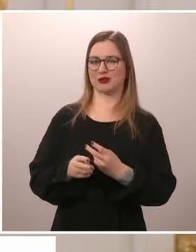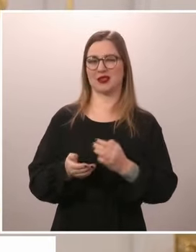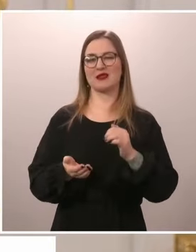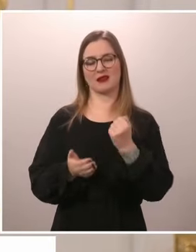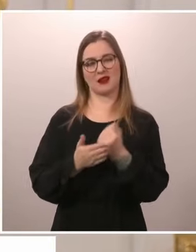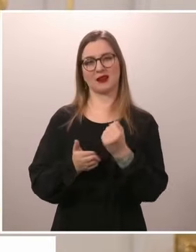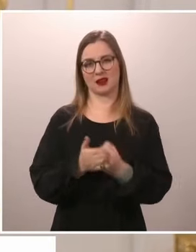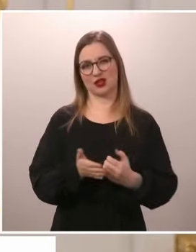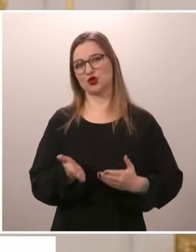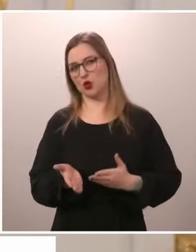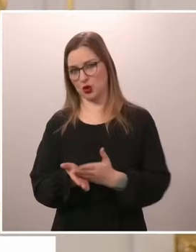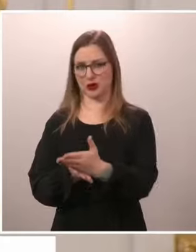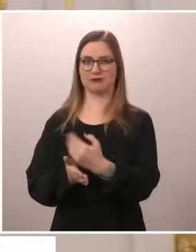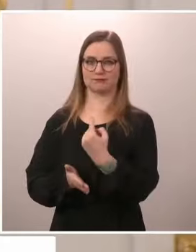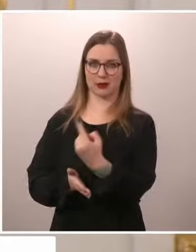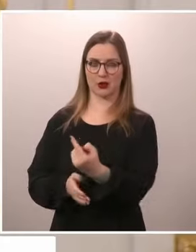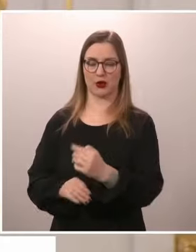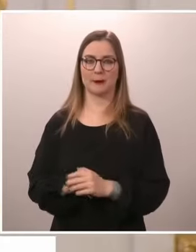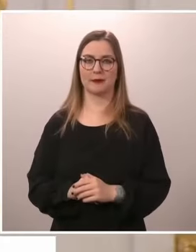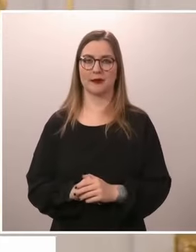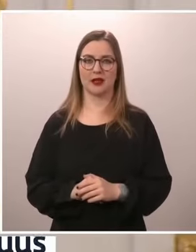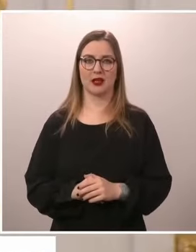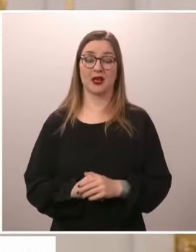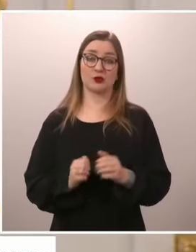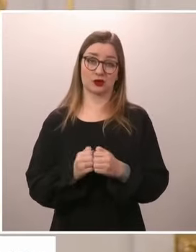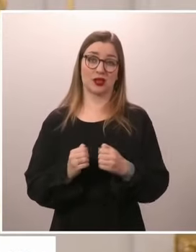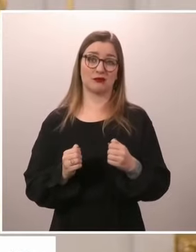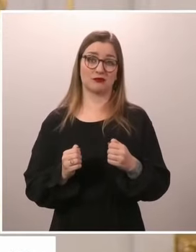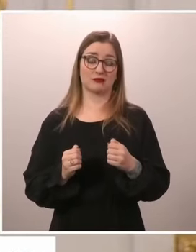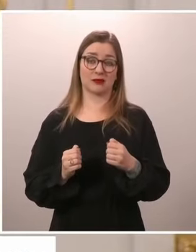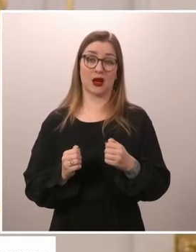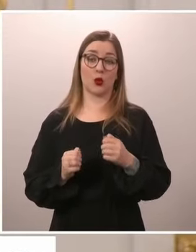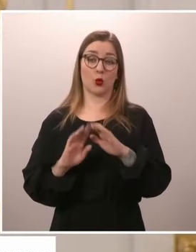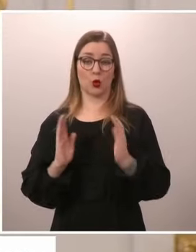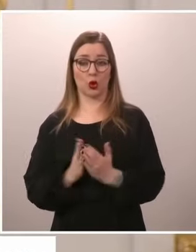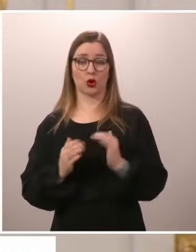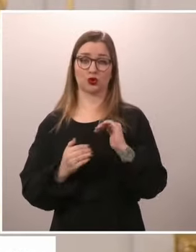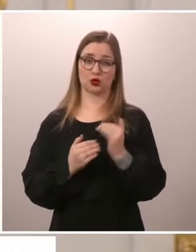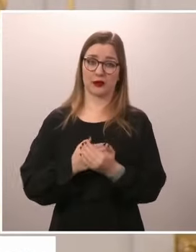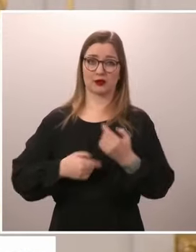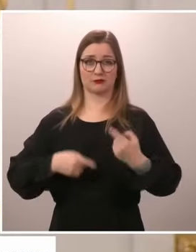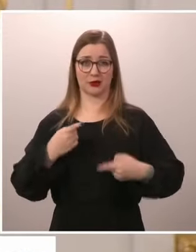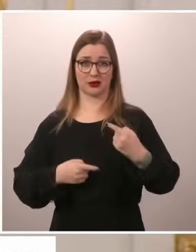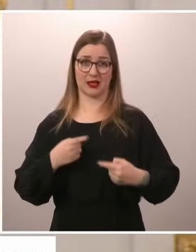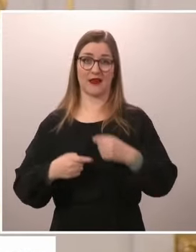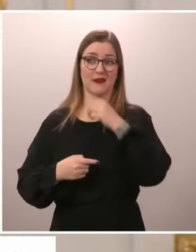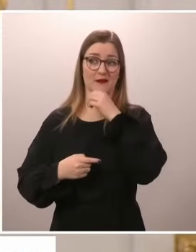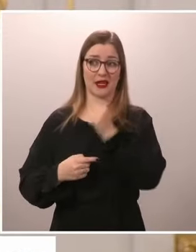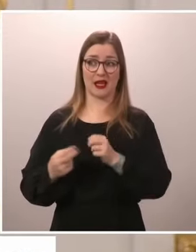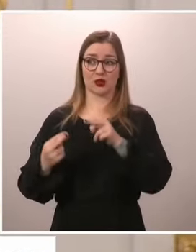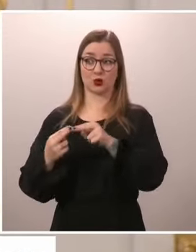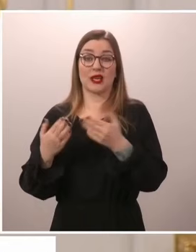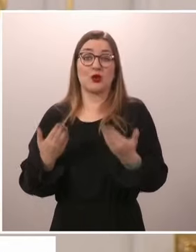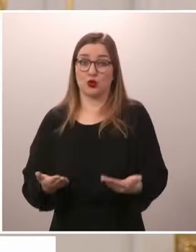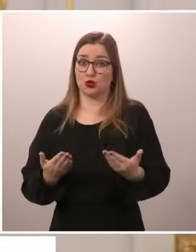presidentti Niinistön neljäs pilaadi ulko- ja turvallisuuspolitiikassa, eli suhteet Venäjän, niin niitä ei ole käytännössä olemassa.